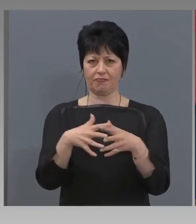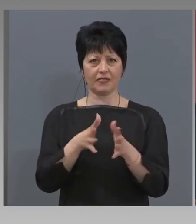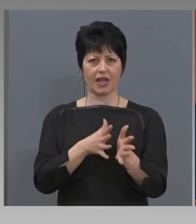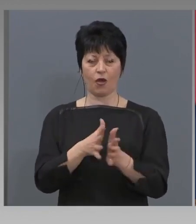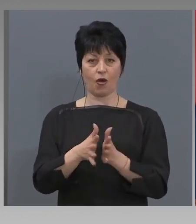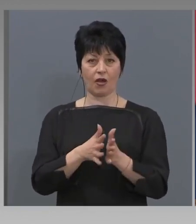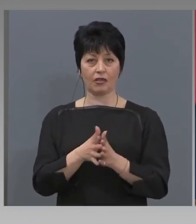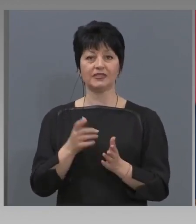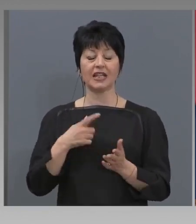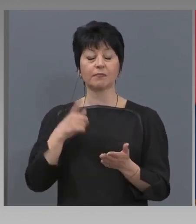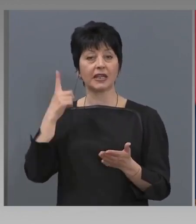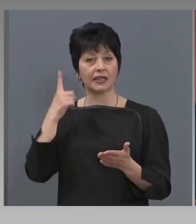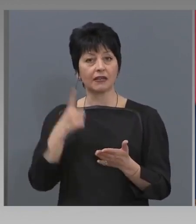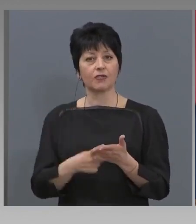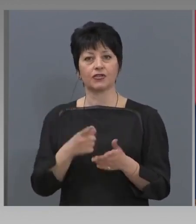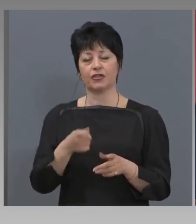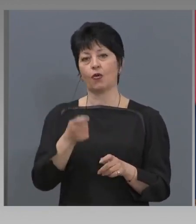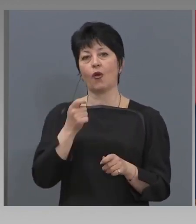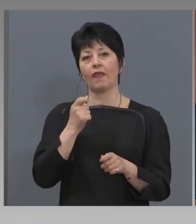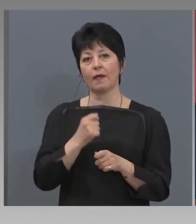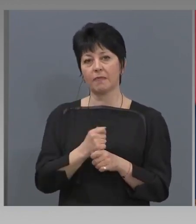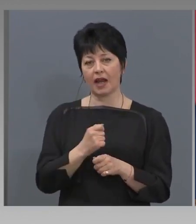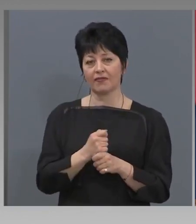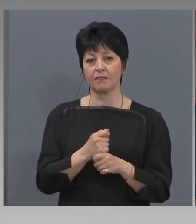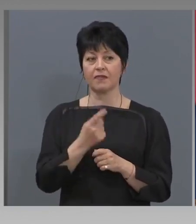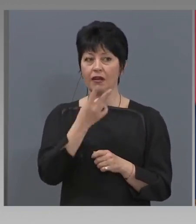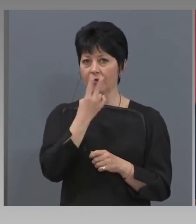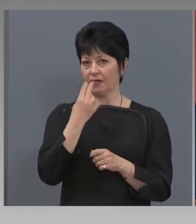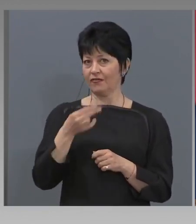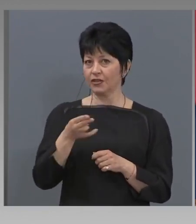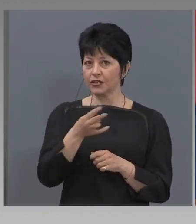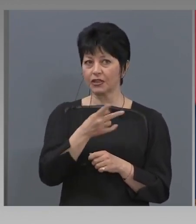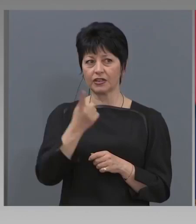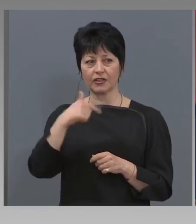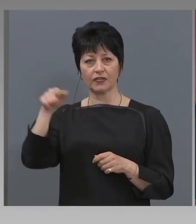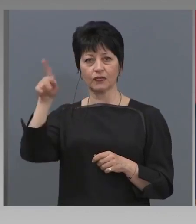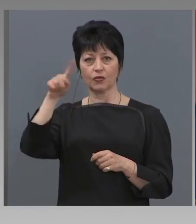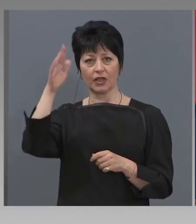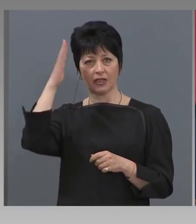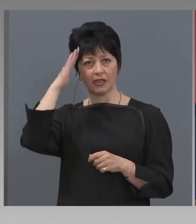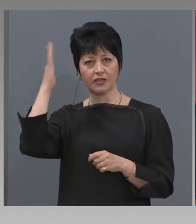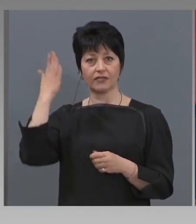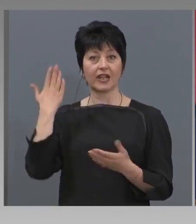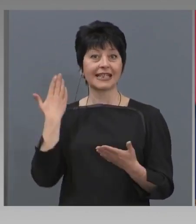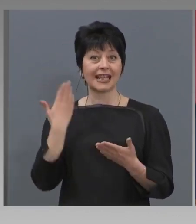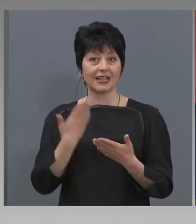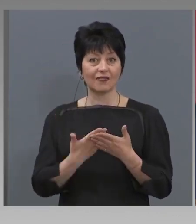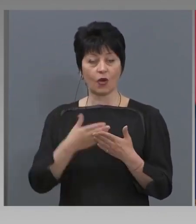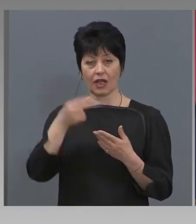Длъжни сме да го направим. Вие виждате, в другите страни затвориха църквите.